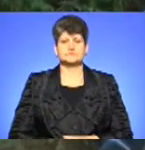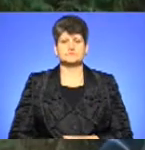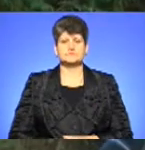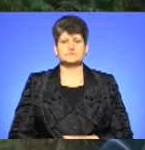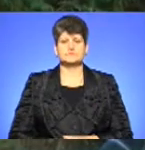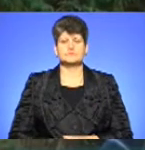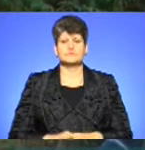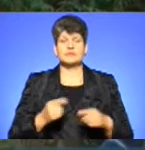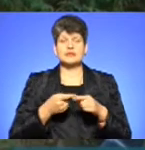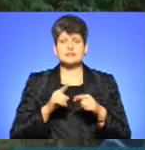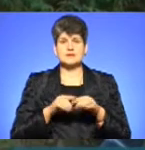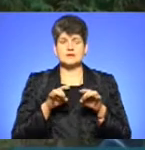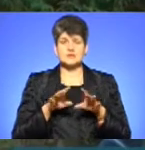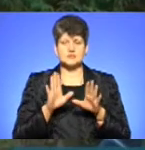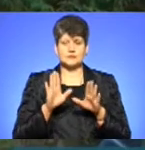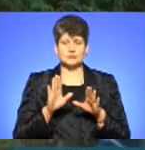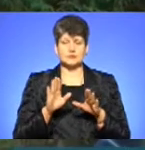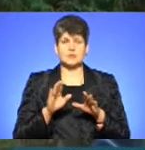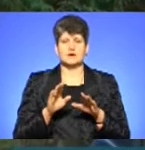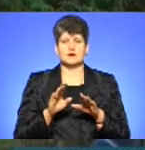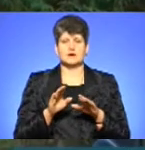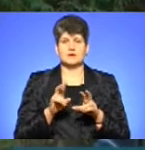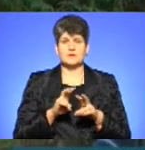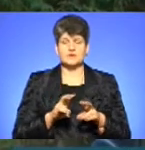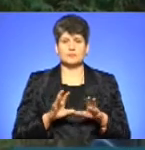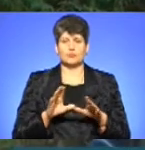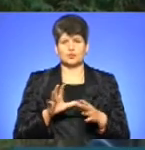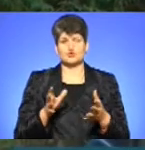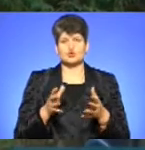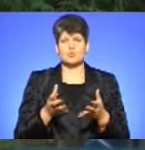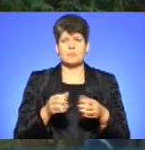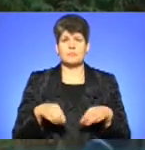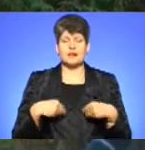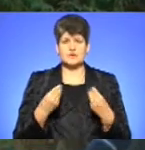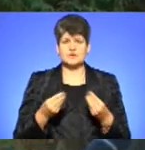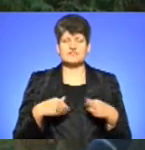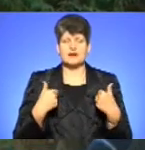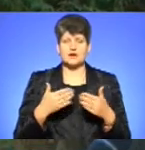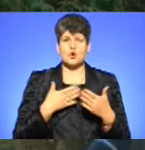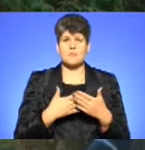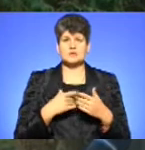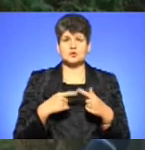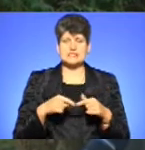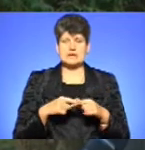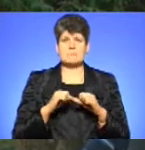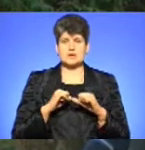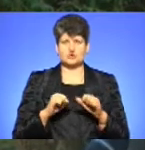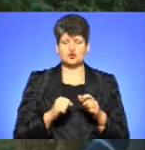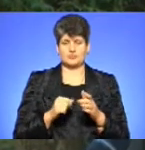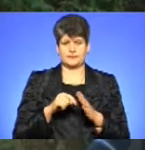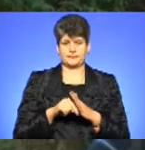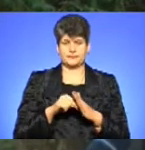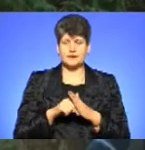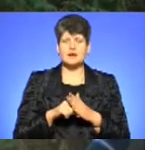Дане рішення вождалося на комісію, з якими вступили ініціативи звернення від громадської організації, які патріотично налаштувані. Власне,